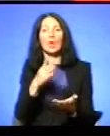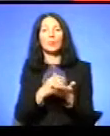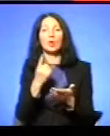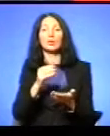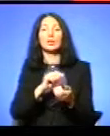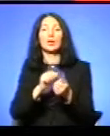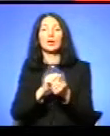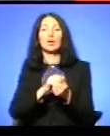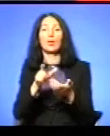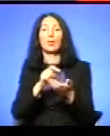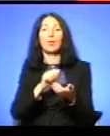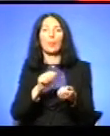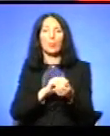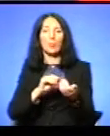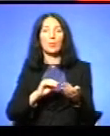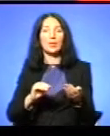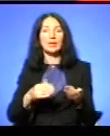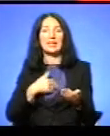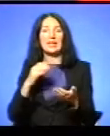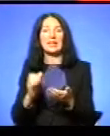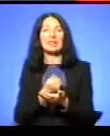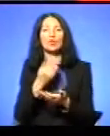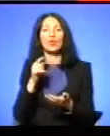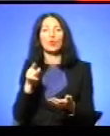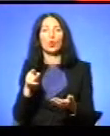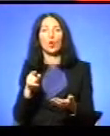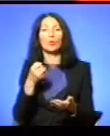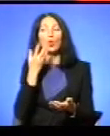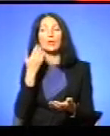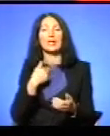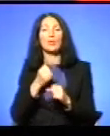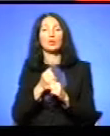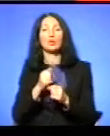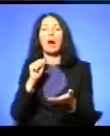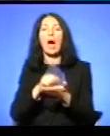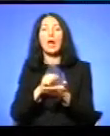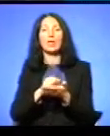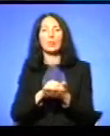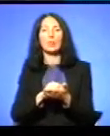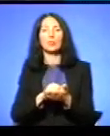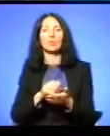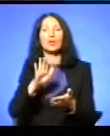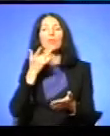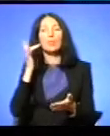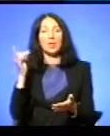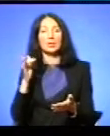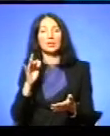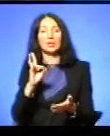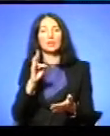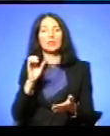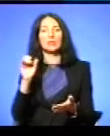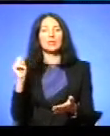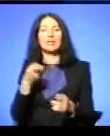папірець Я знайшов його, коли я працював за архівами Надії Світличній в Америці Коли вона померла Це